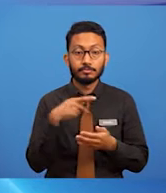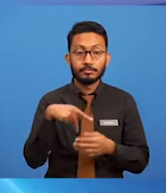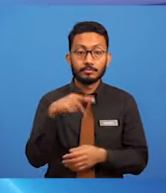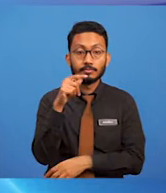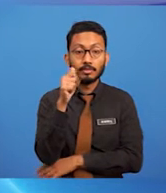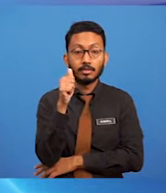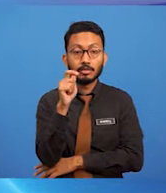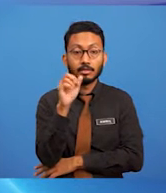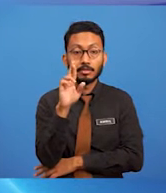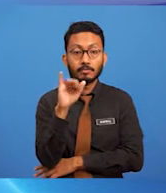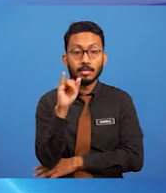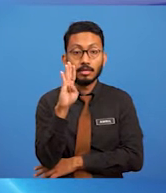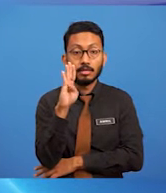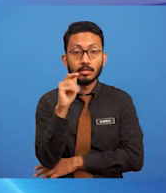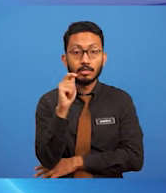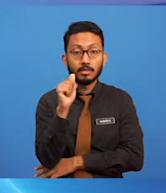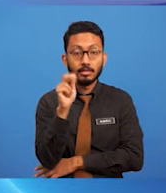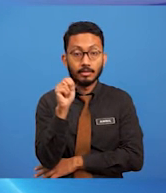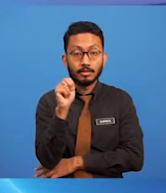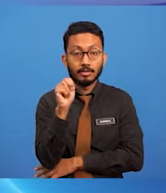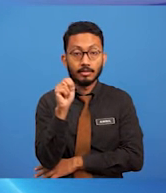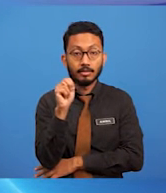Adakah jawapan anda betul dengan jawapan saya?